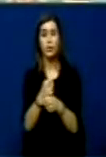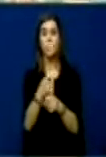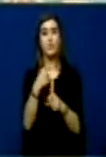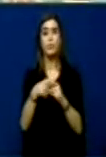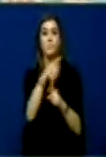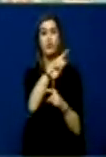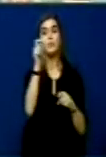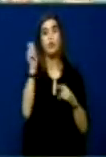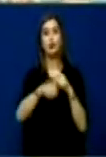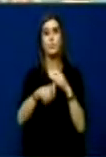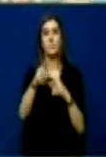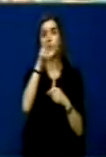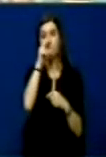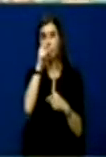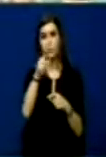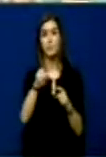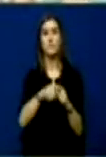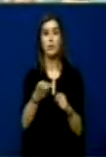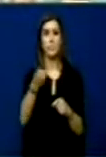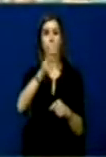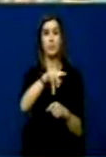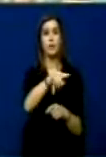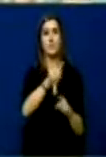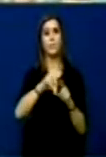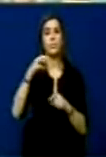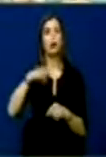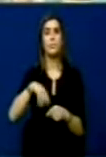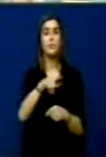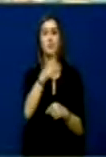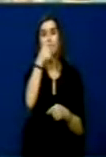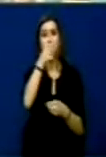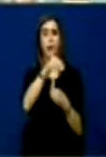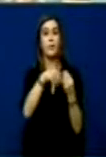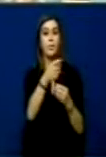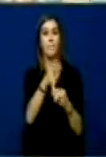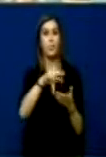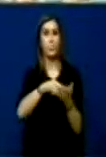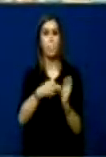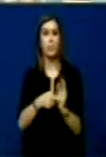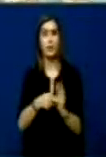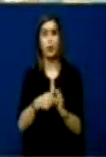suspendohet polici dhe jot djemët e politikanëve të gjithë pushtetëshëm.